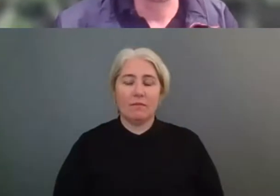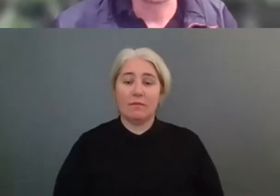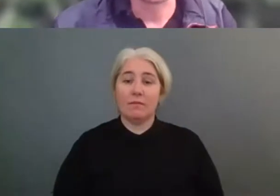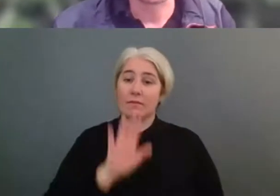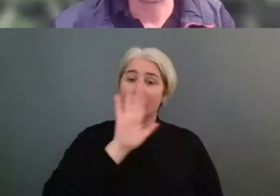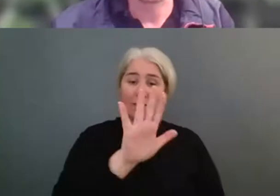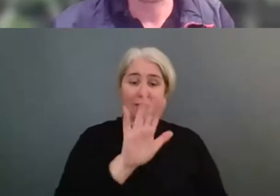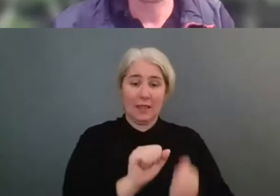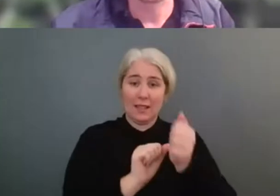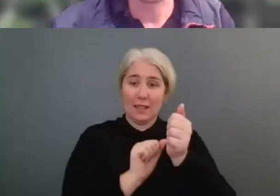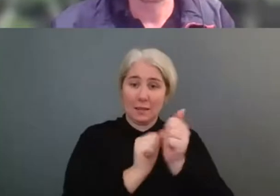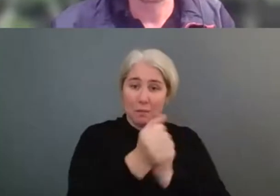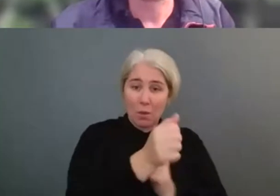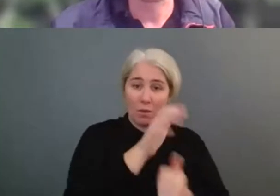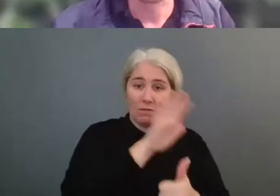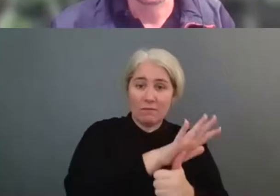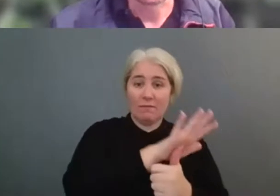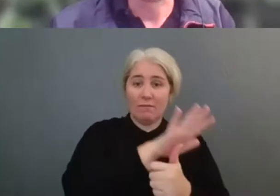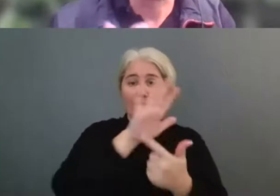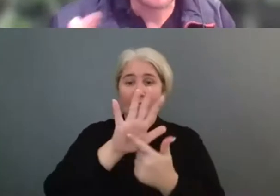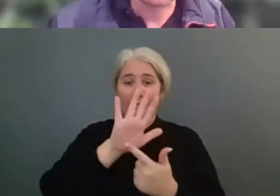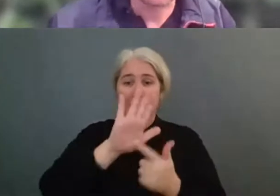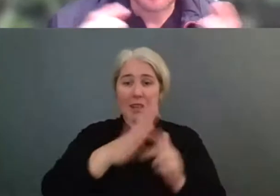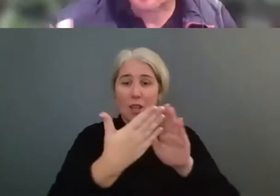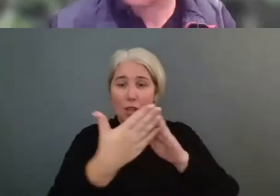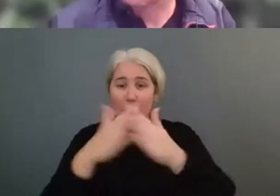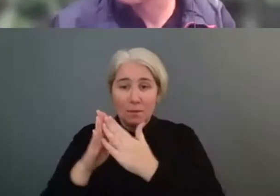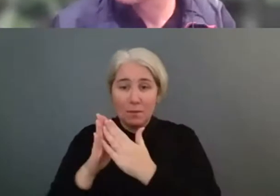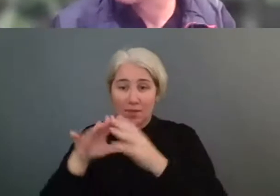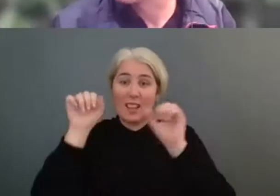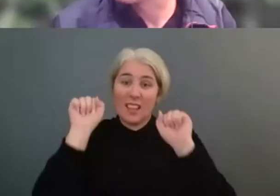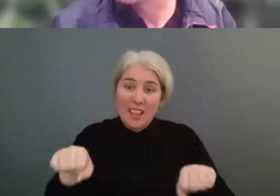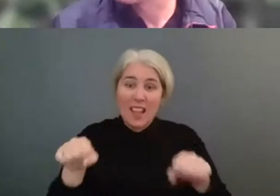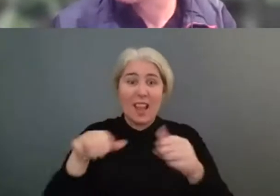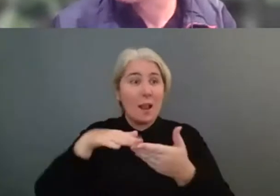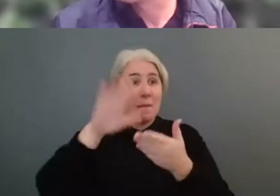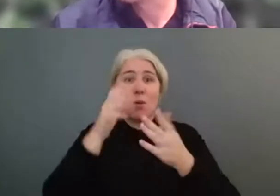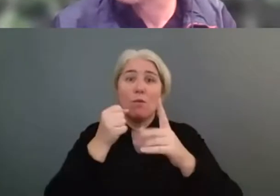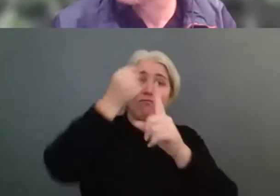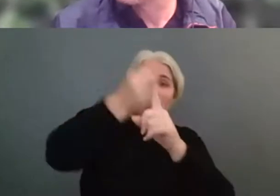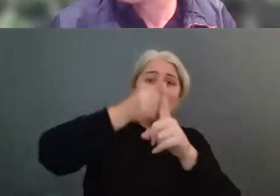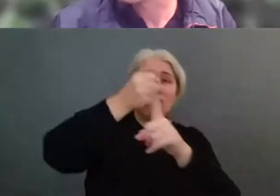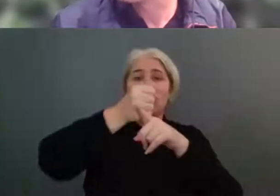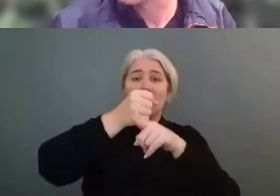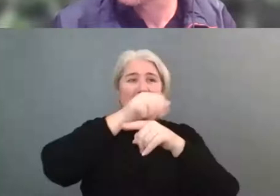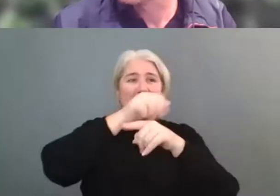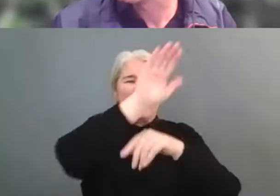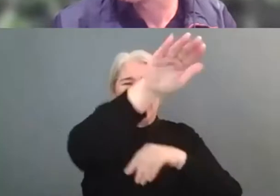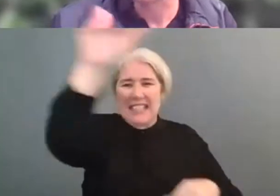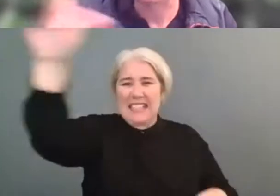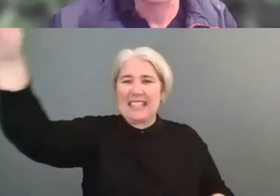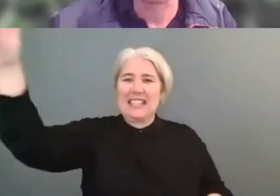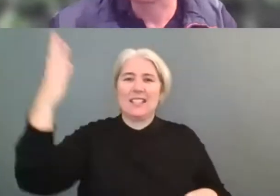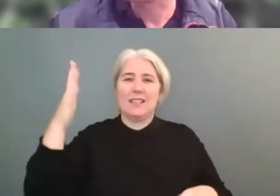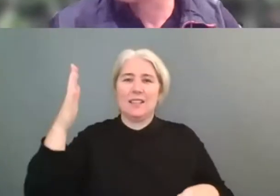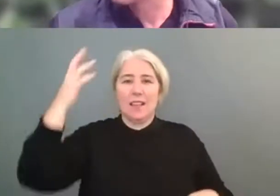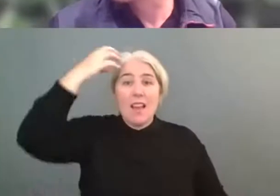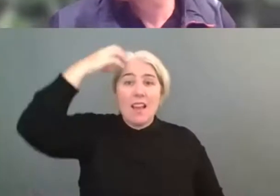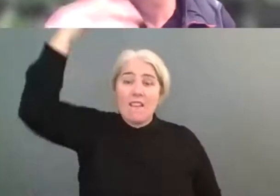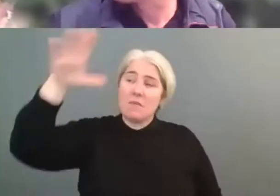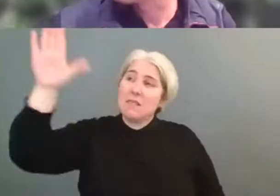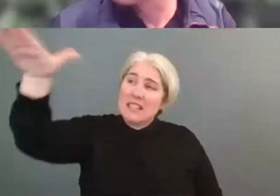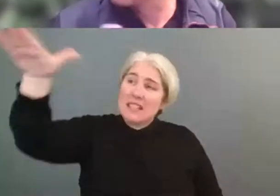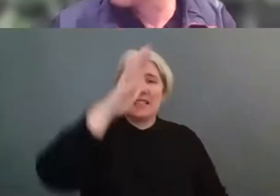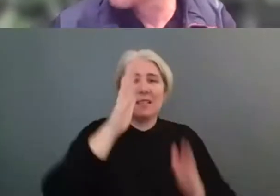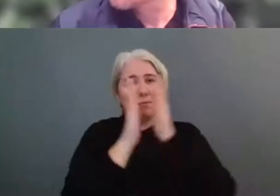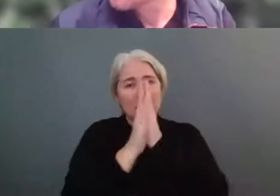des des actions et c'est qu'on essaie à faire à chaque fois aux côtés au wwe dans les partenariats avec le contrat du blanc avec